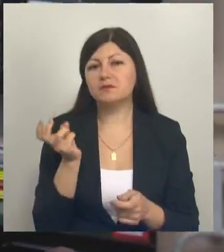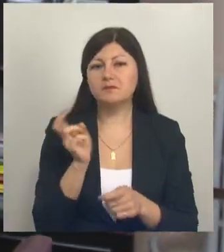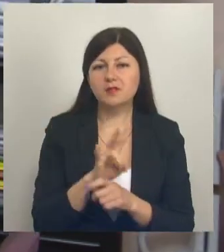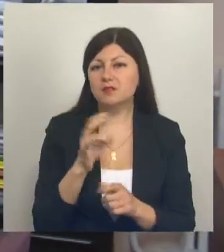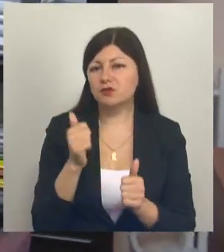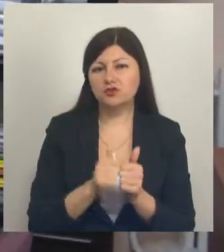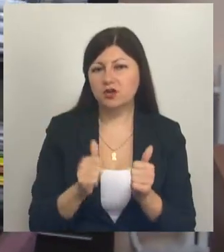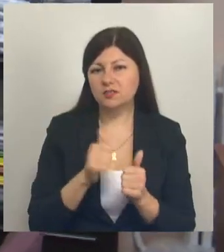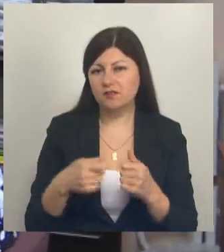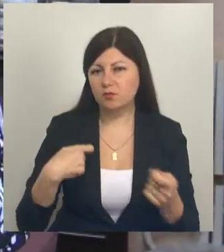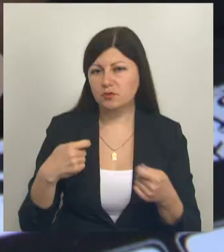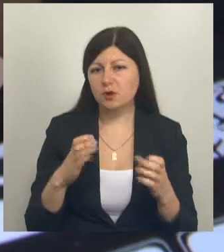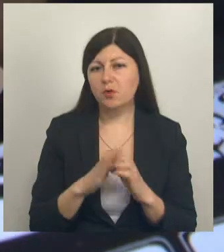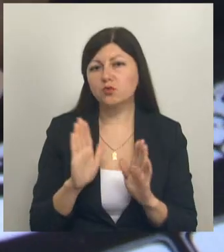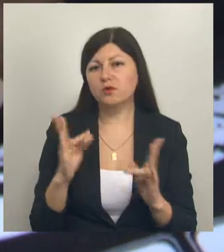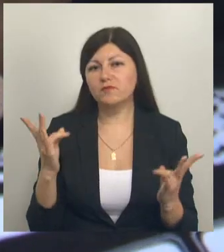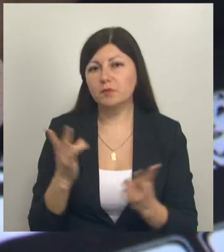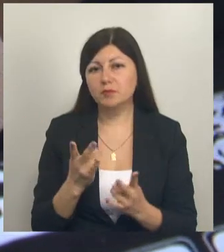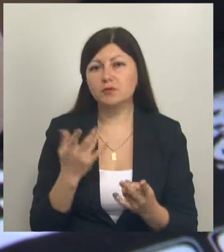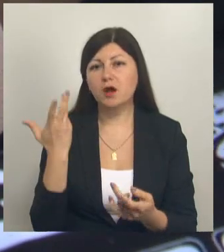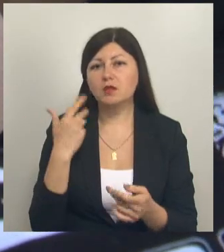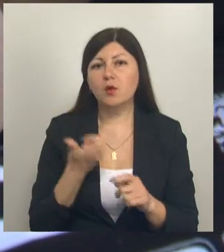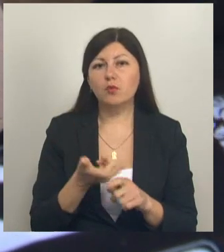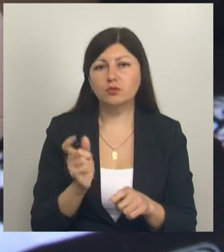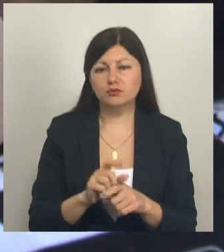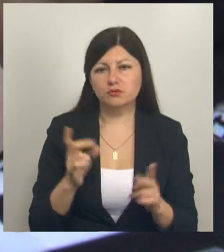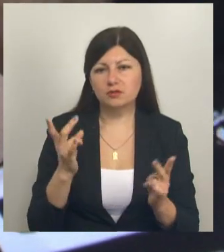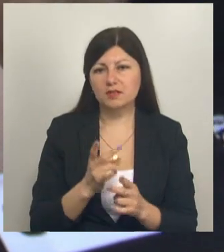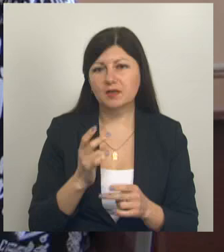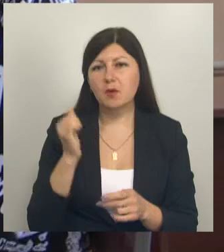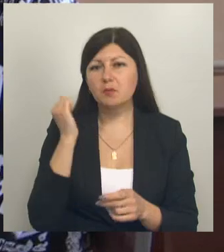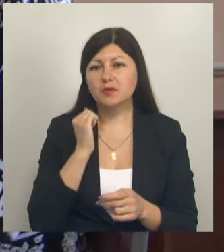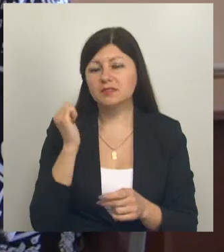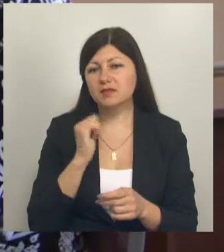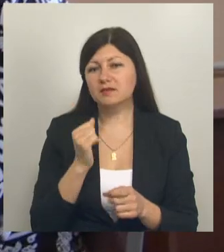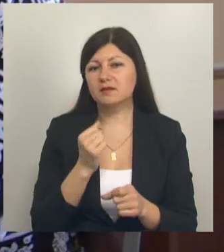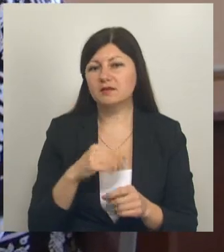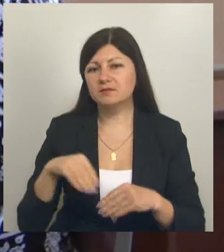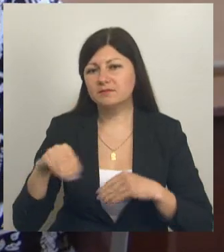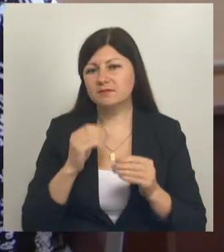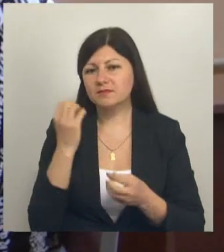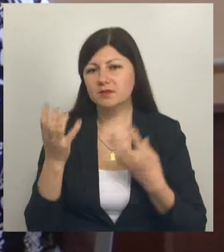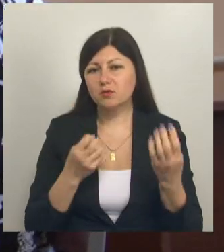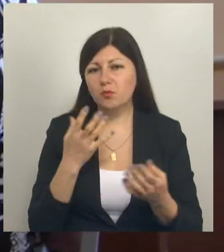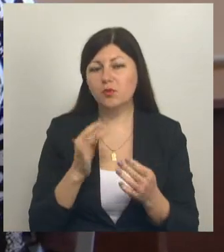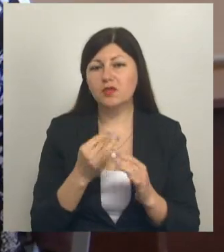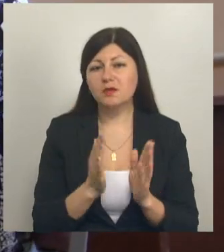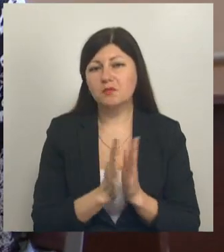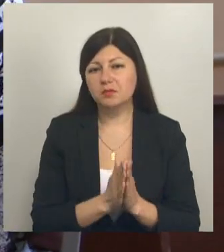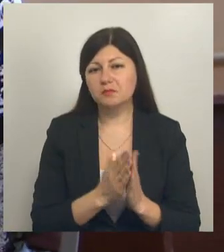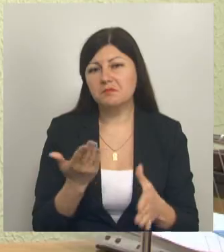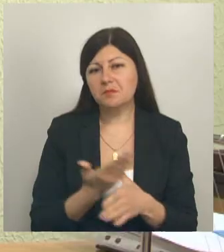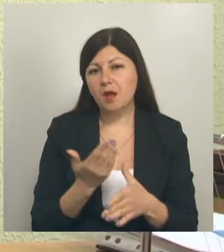нечастая. Только по необходимости. Когда очень надо. Пенсионерка разбила у дома клумбу и теперь просит коммунальщиков помочь в её